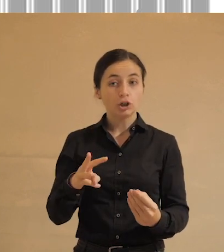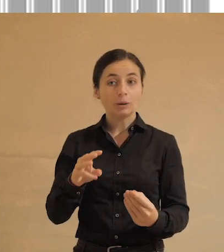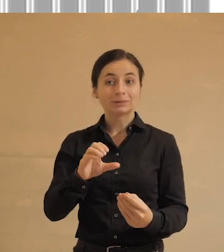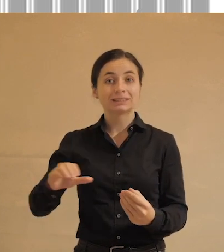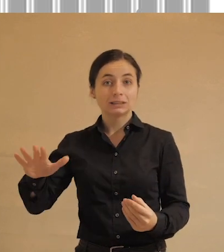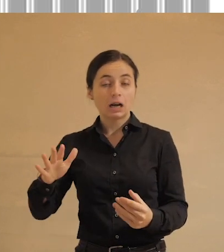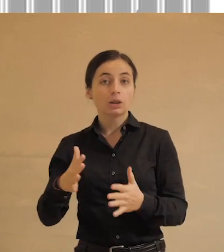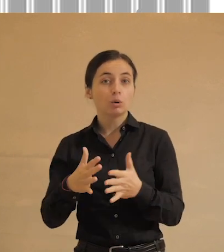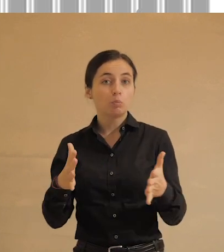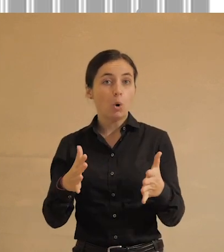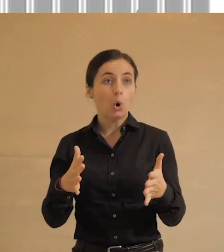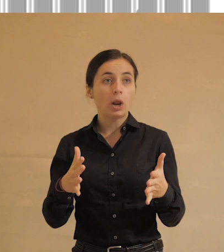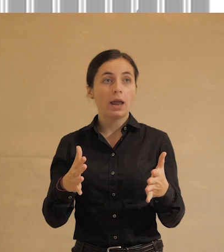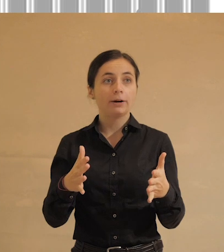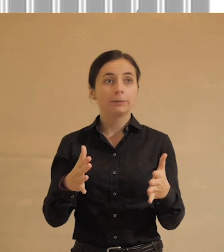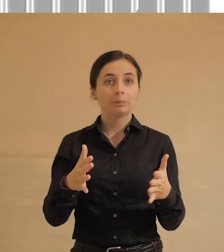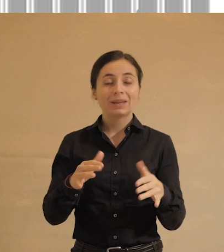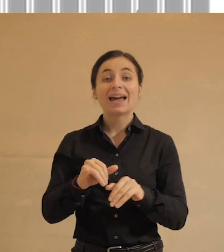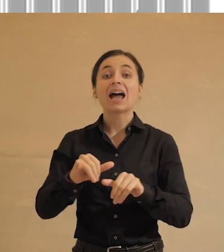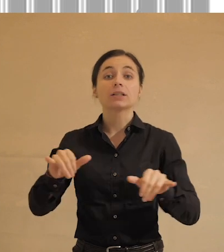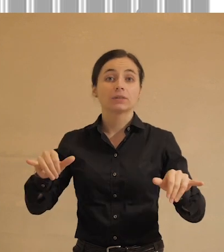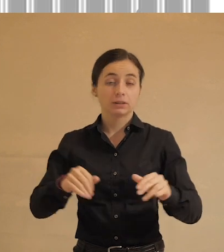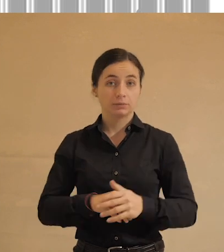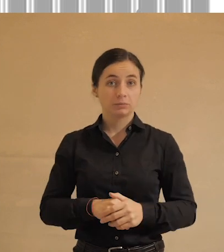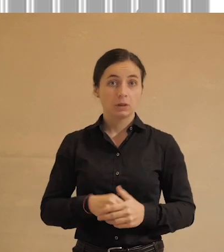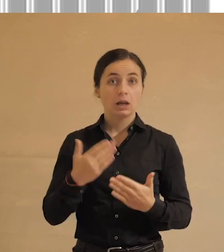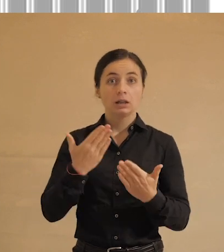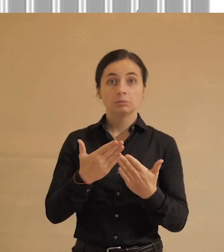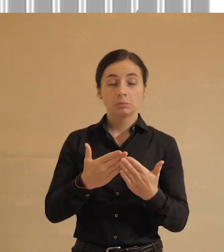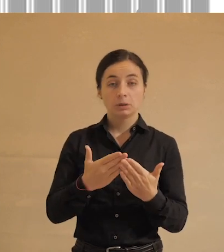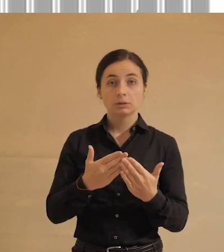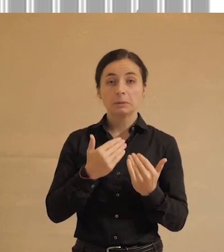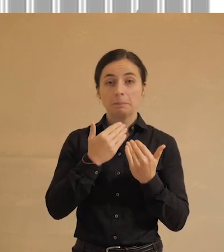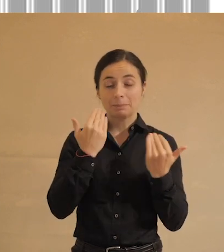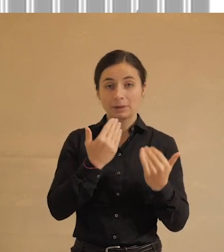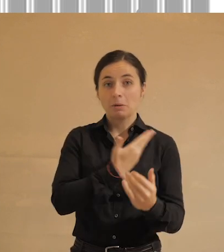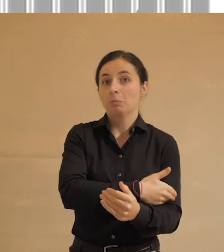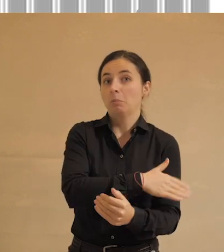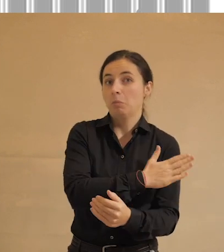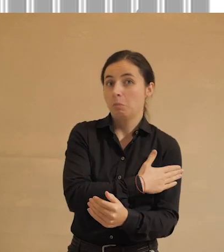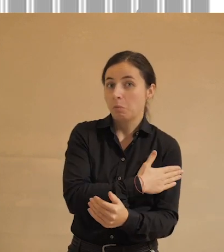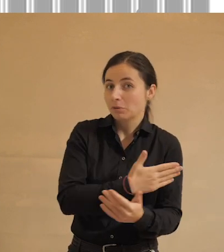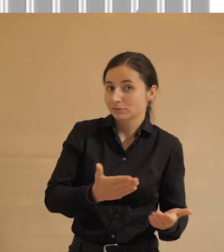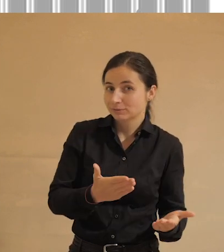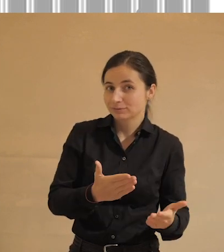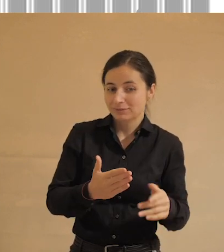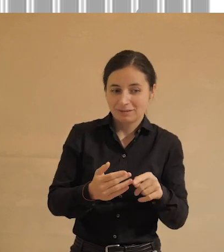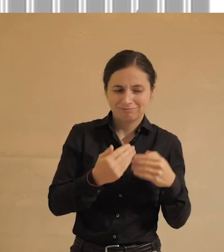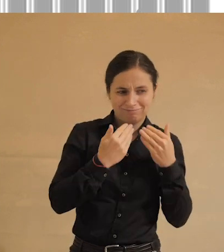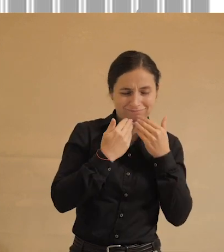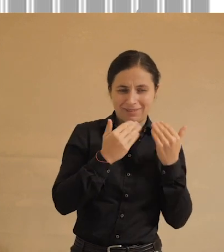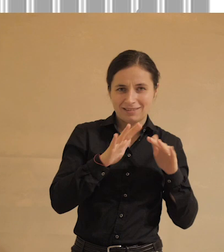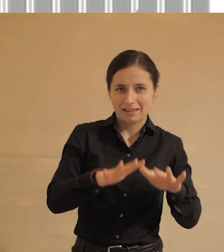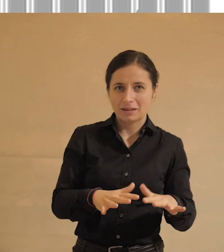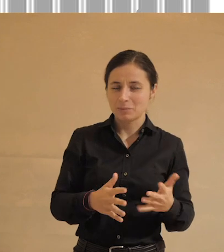страны более, скажем так, развитые. Значит, опять на предпоследнем месте поляки. Да что ж такое какие-то упрямые люди.